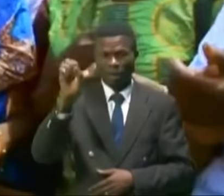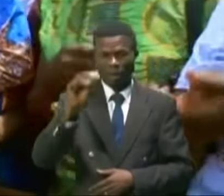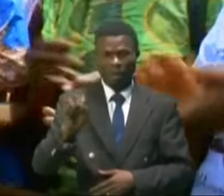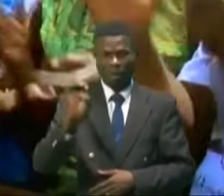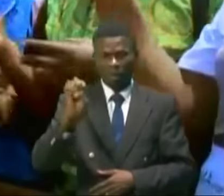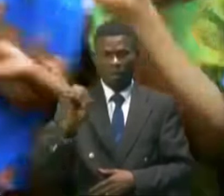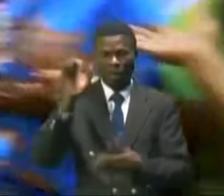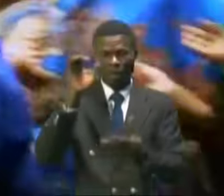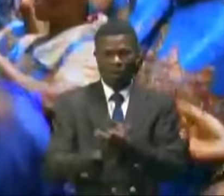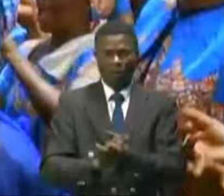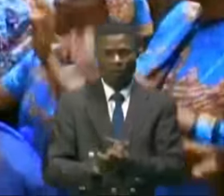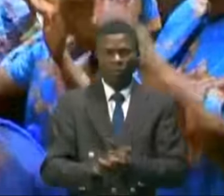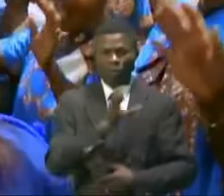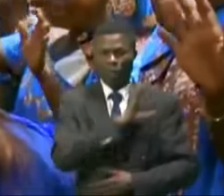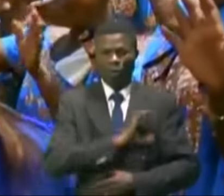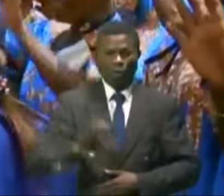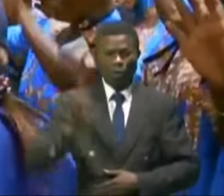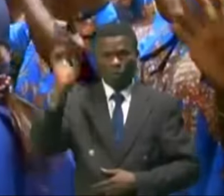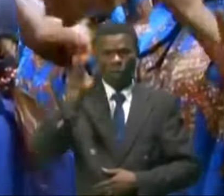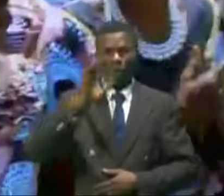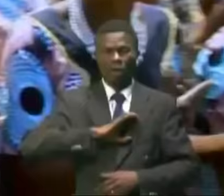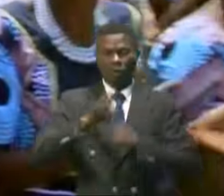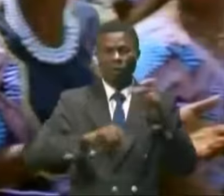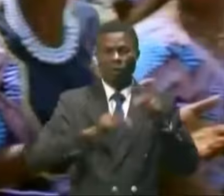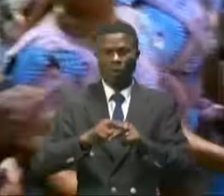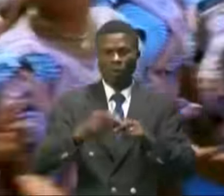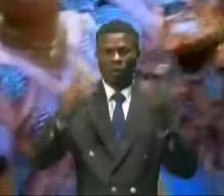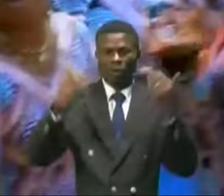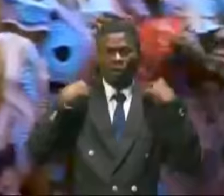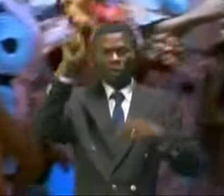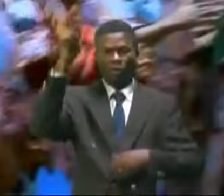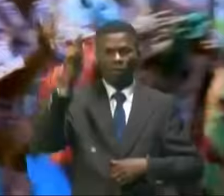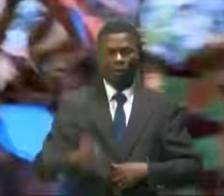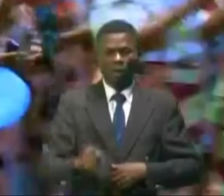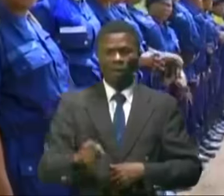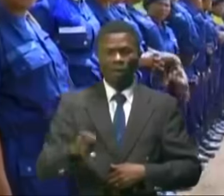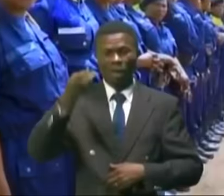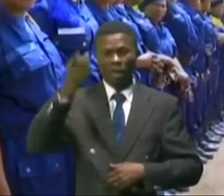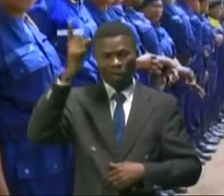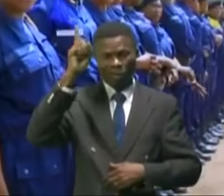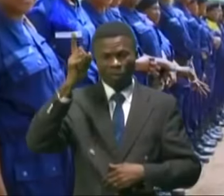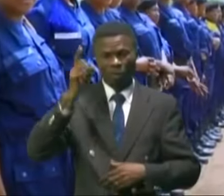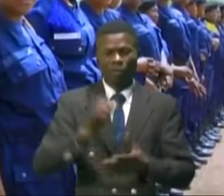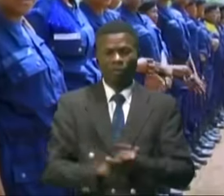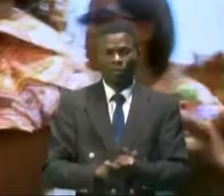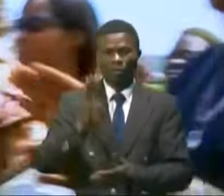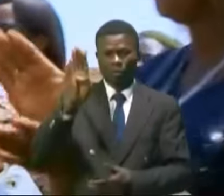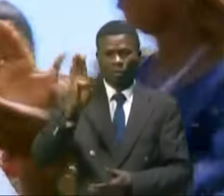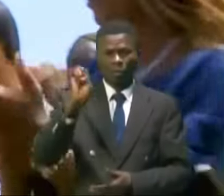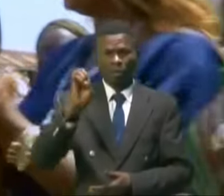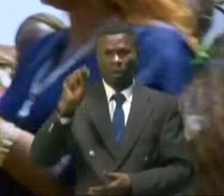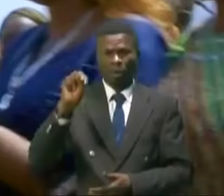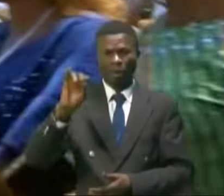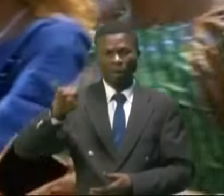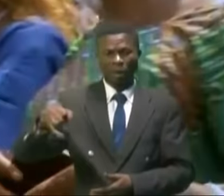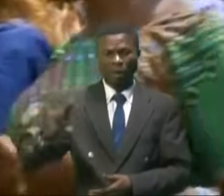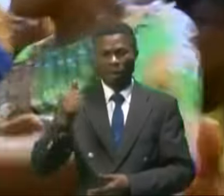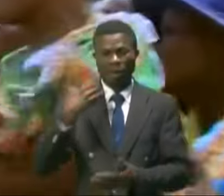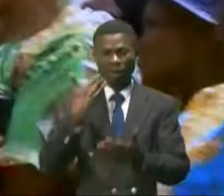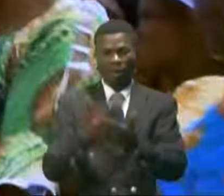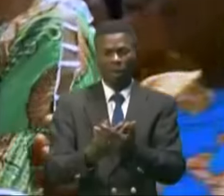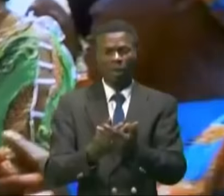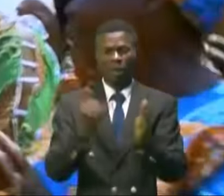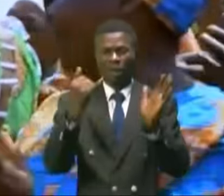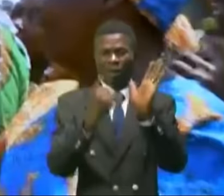l'épouse du commissaire général de la PNC, le commissaire divisionnaire principal, Benjamin Alongaboni, dans la Dissot, est arrivé ce samedi